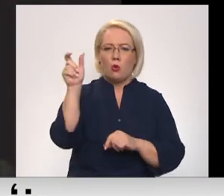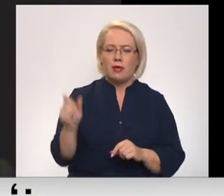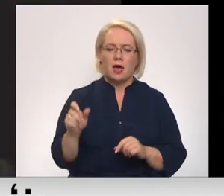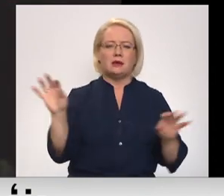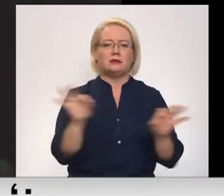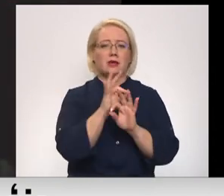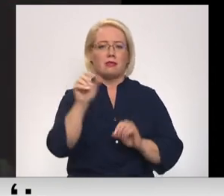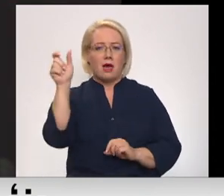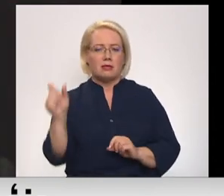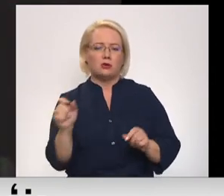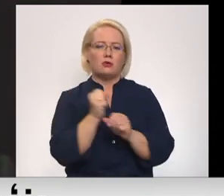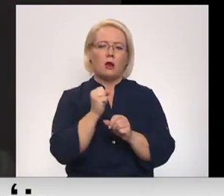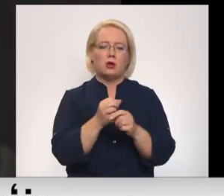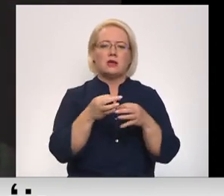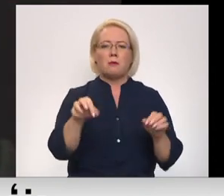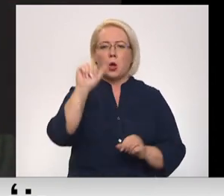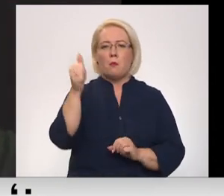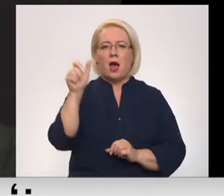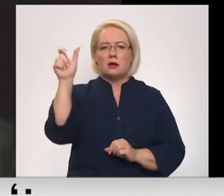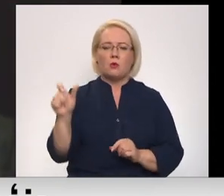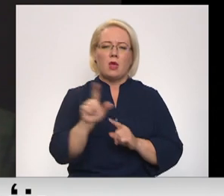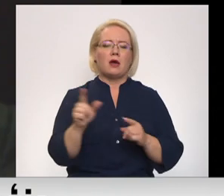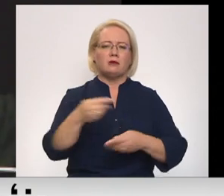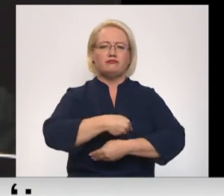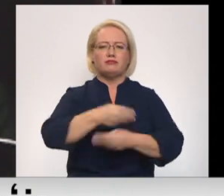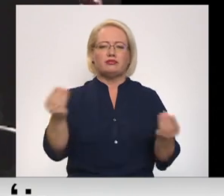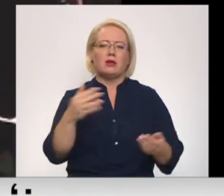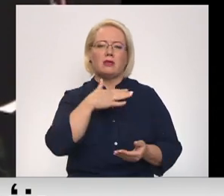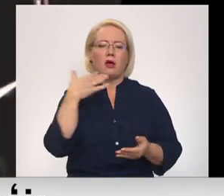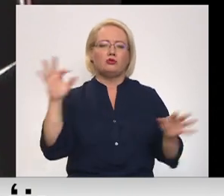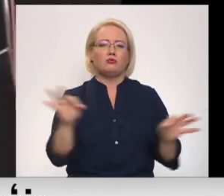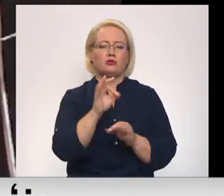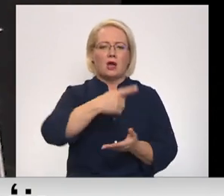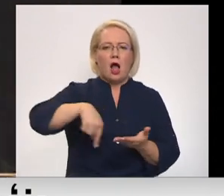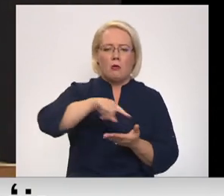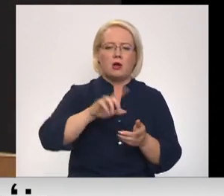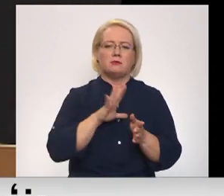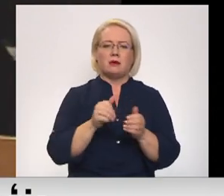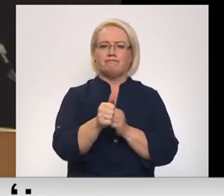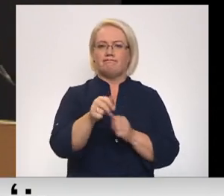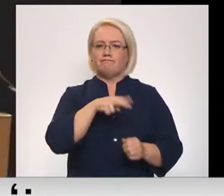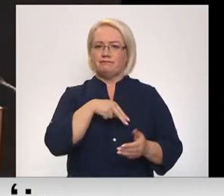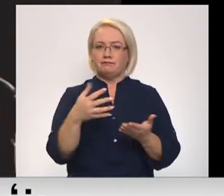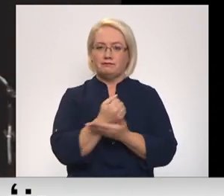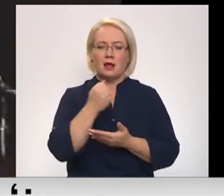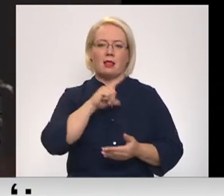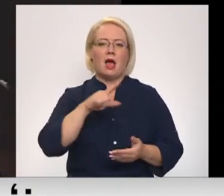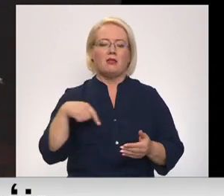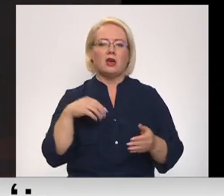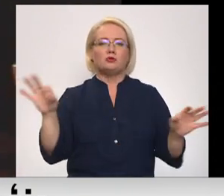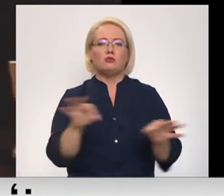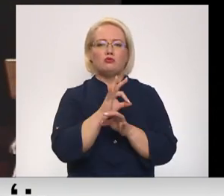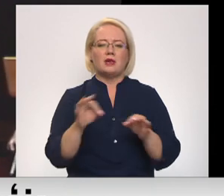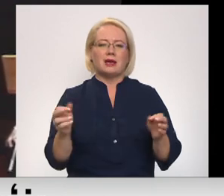arī darbojās kā brīvmākslinieks un izdev vairākus albumus, kas tikuši izvirzīti un arī godālgoti ar Latvijas mūzikas ieraksta